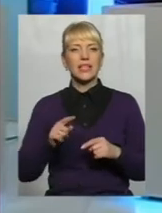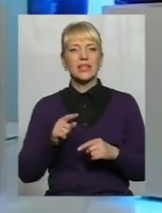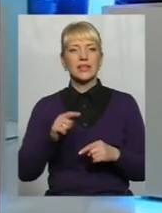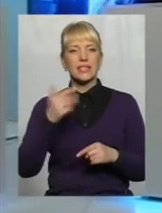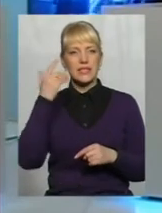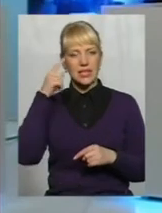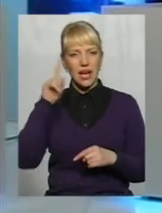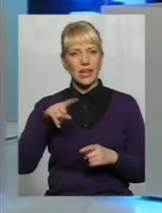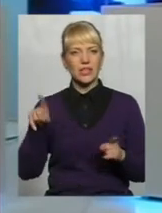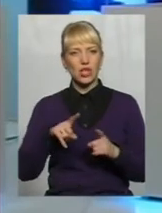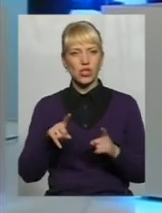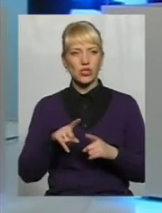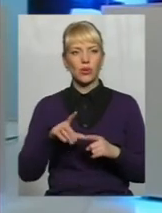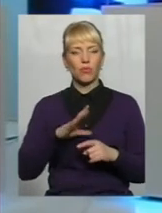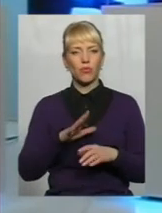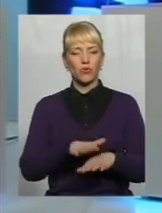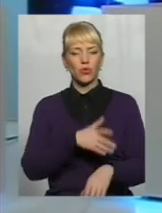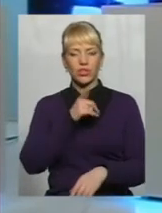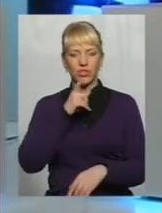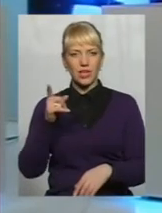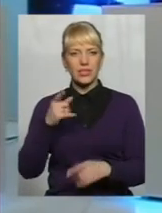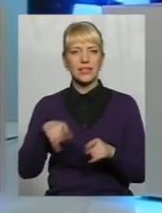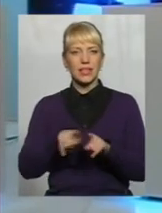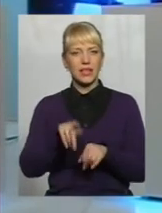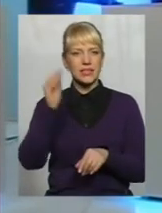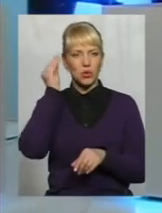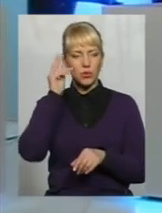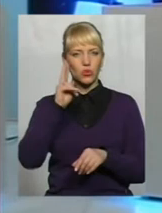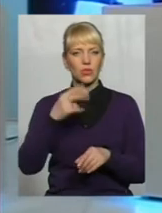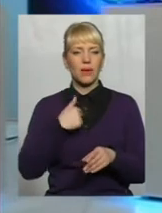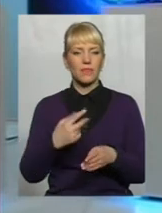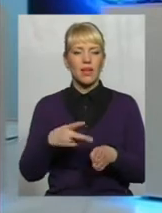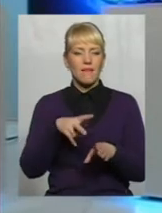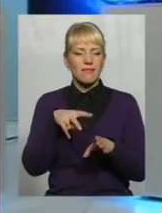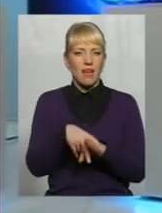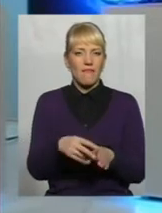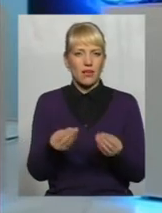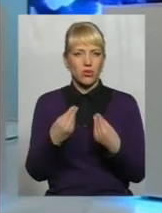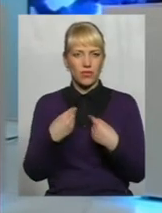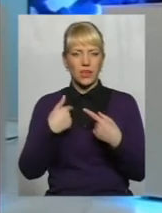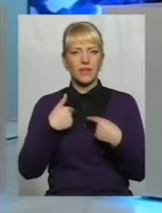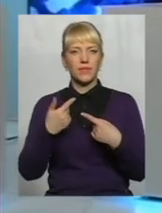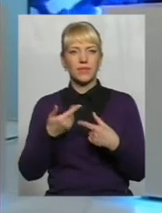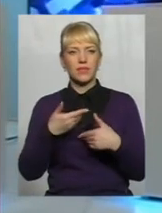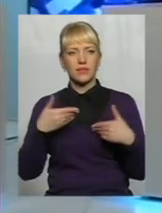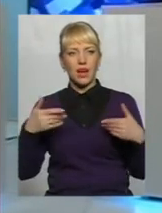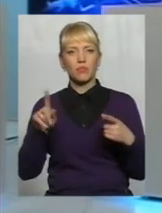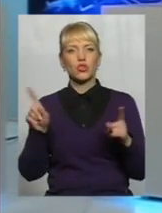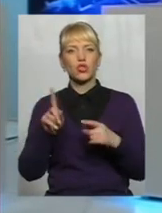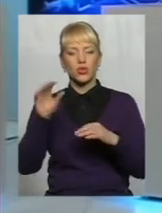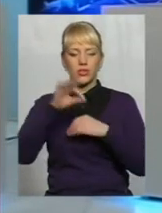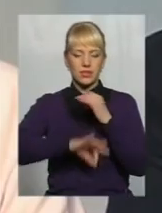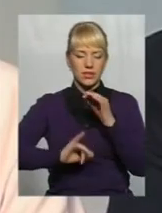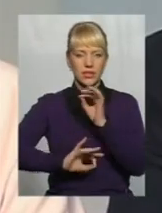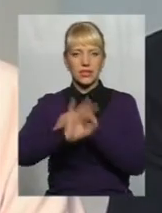знаєте, довгий час існував, все ж таки, певний стереотип, який нам дуже активно нав'язали Дуже довгий час, про те, що Схід і